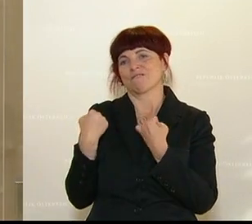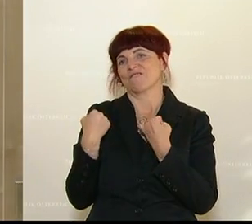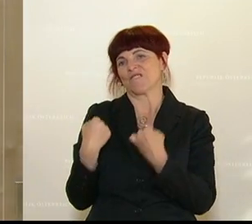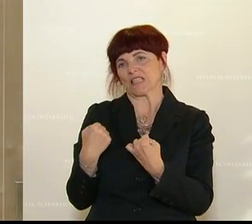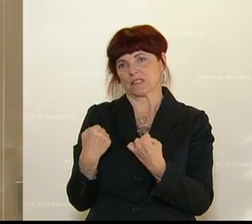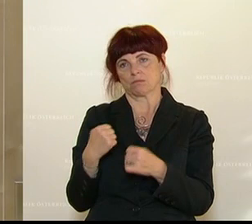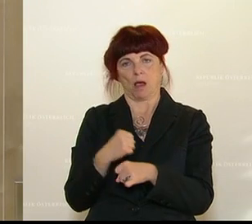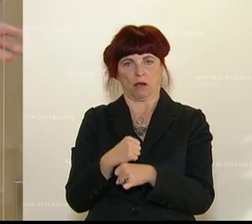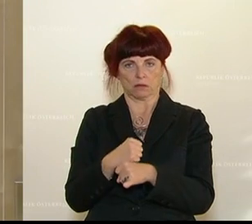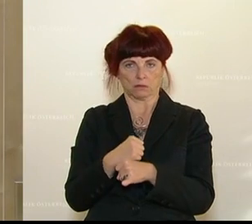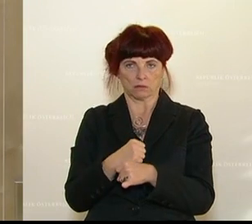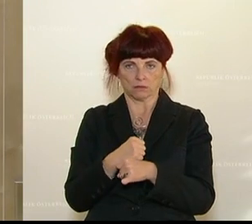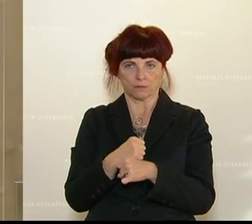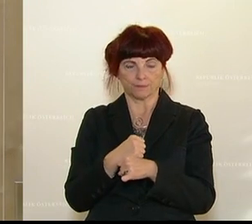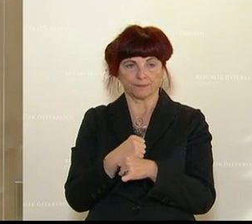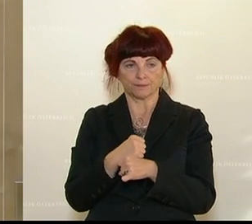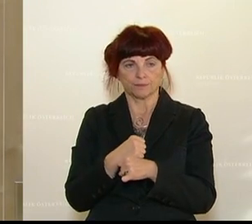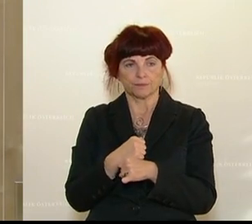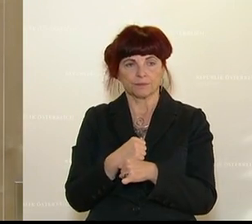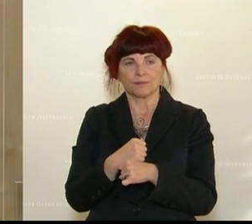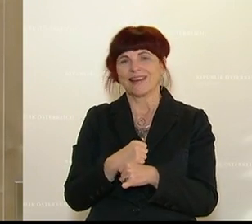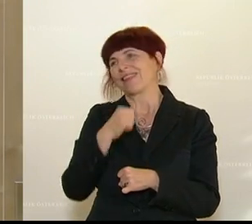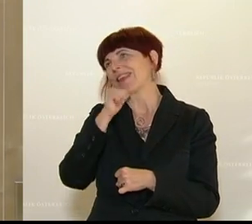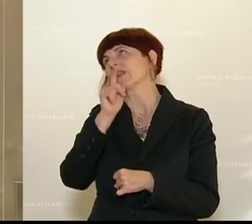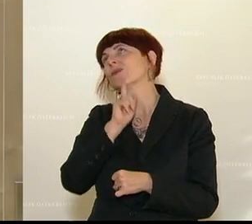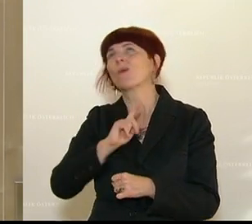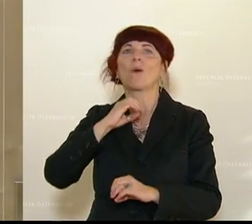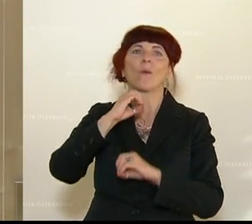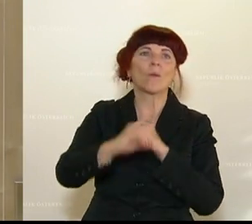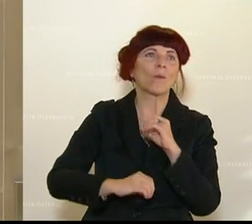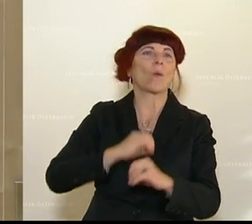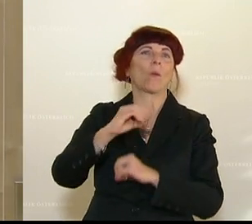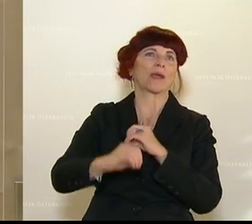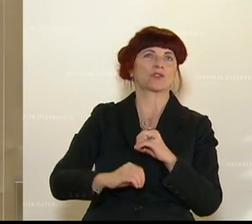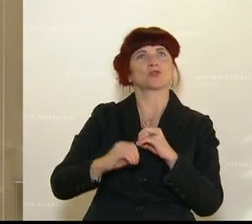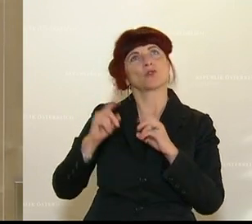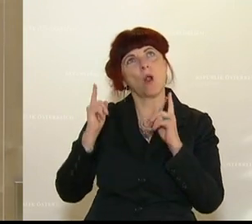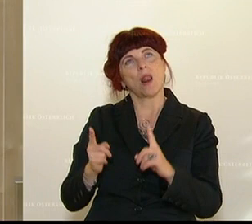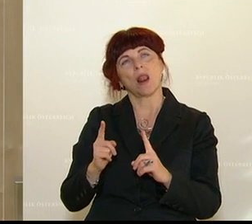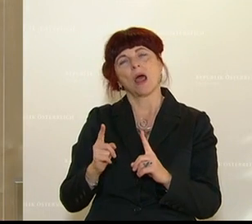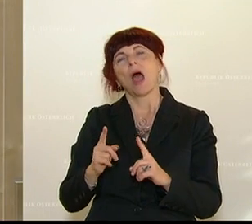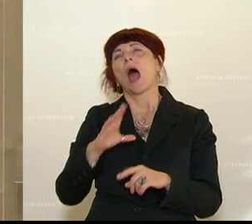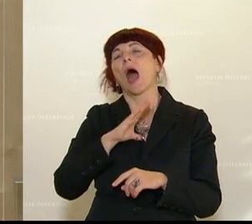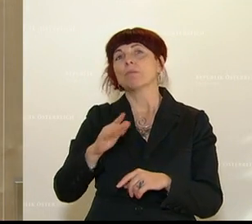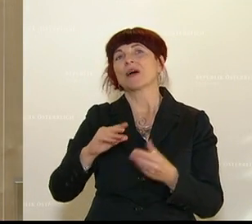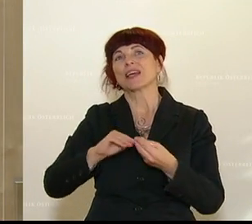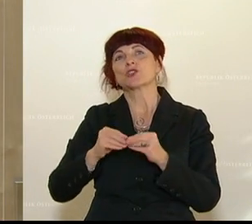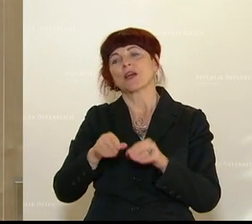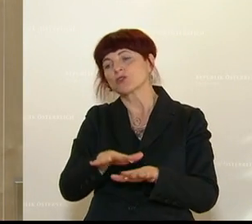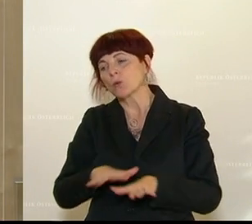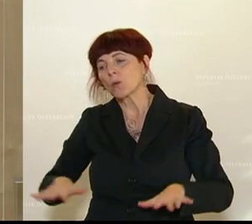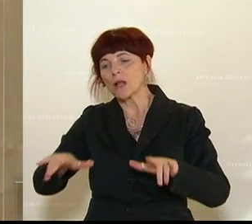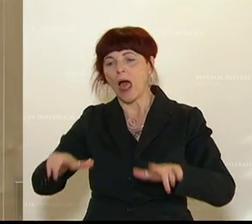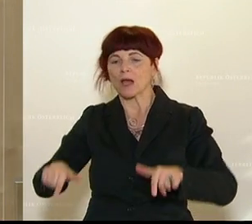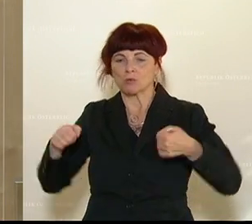keine Angst, Herr Hörl, es geht jetzt nicht darum, dass wir nachher alles Öko werden, sondern es geht darum, dass wir unsere Geschäftsgrundlage nicht kaputt machen.